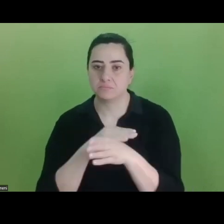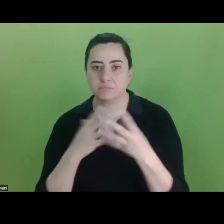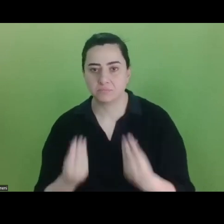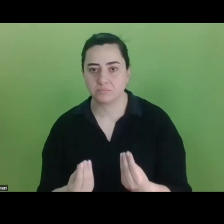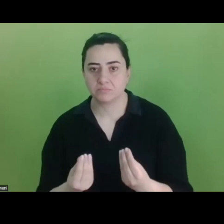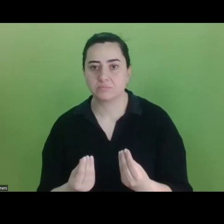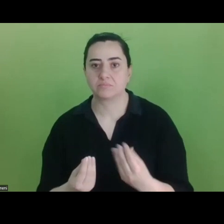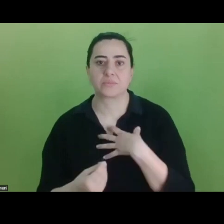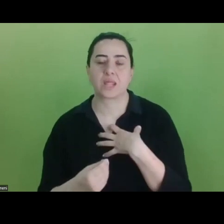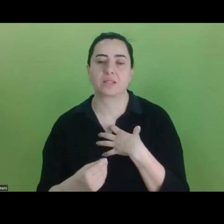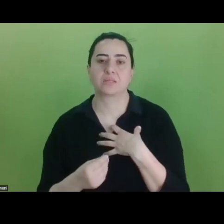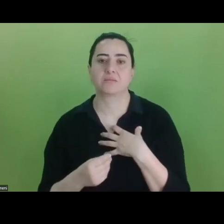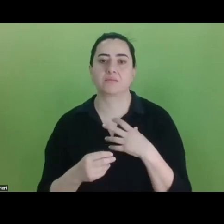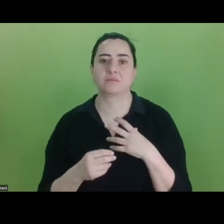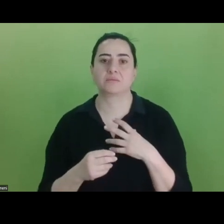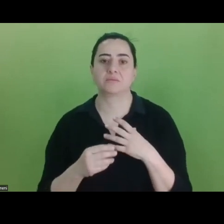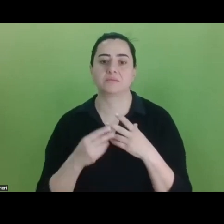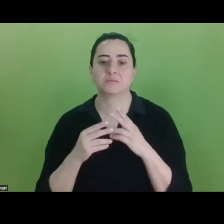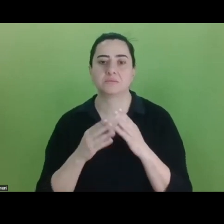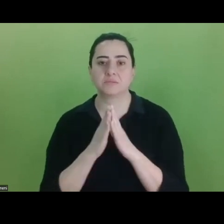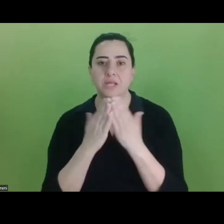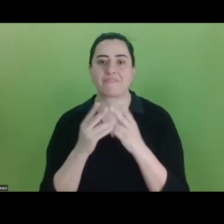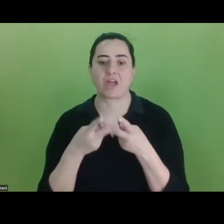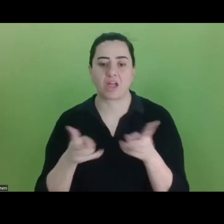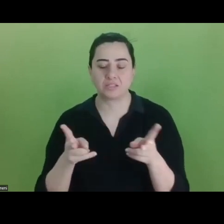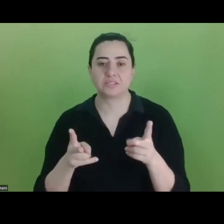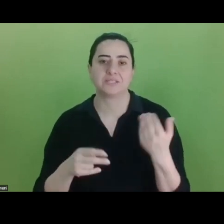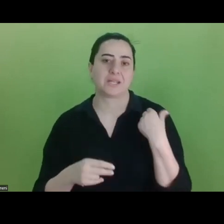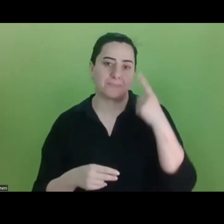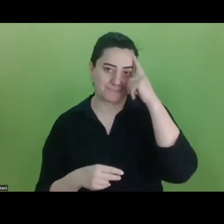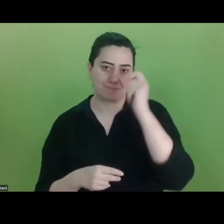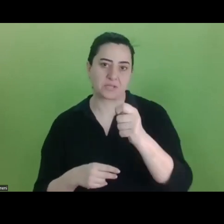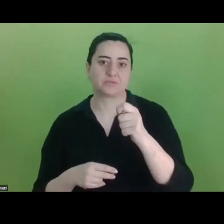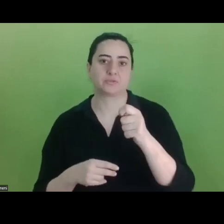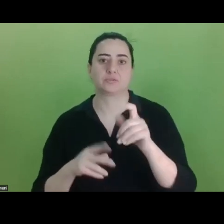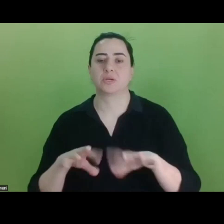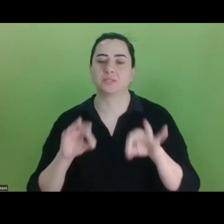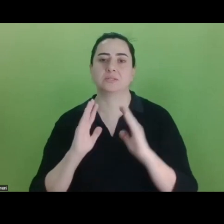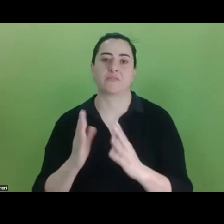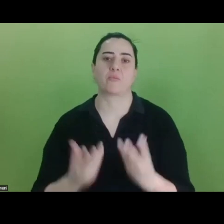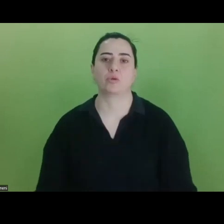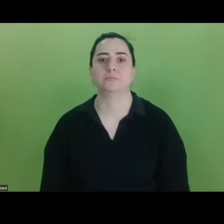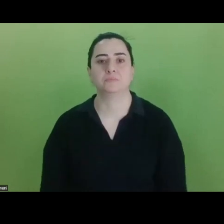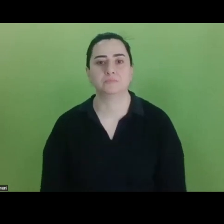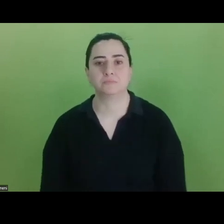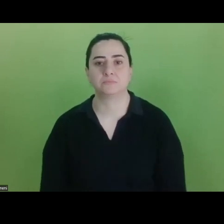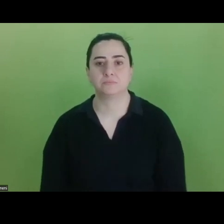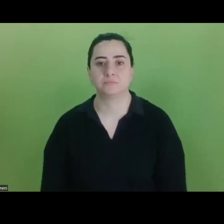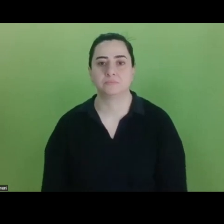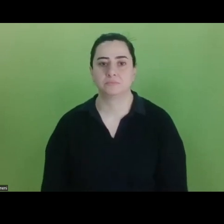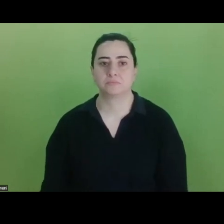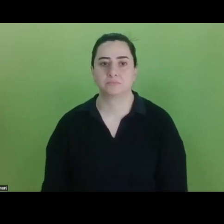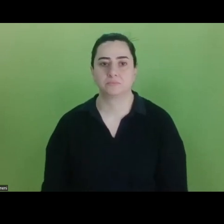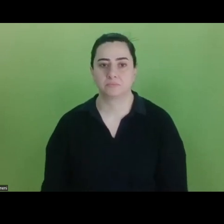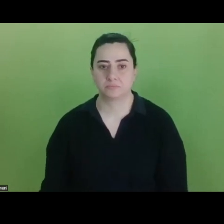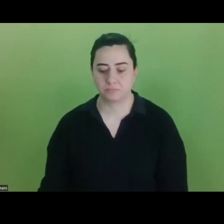Kendi sayfanızdan yeni başvuru diye işaretleyip başvurunuzu oluşturmaya devam edebilirsiniz. Bir sonraki